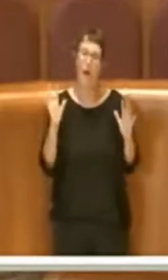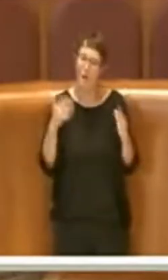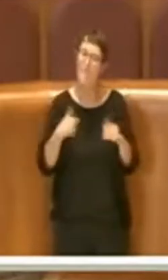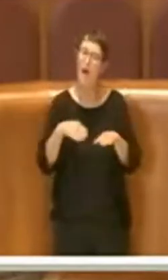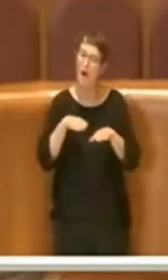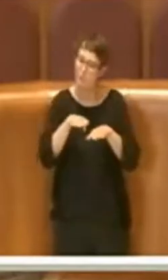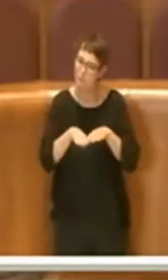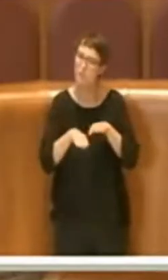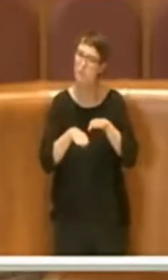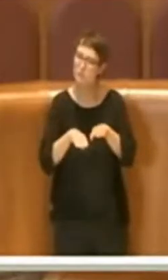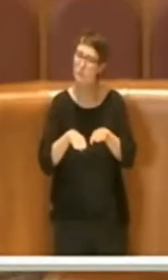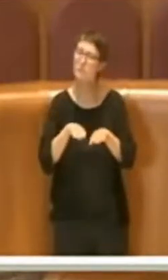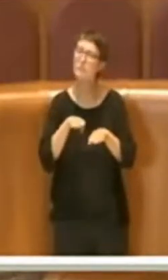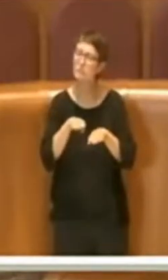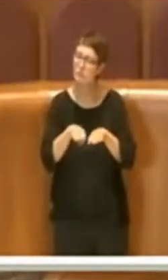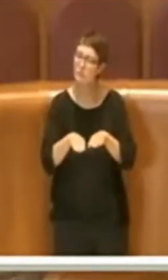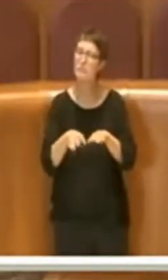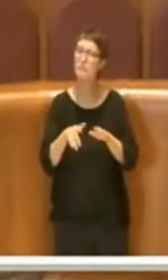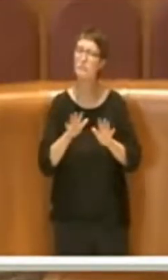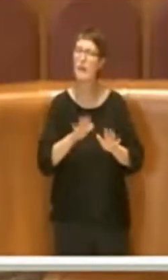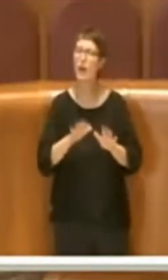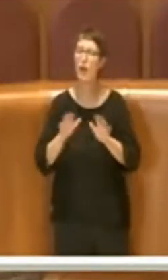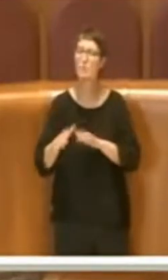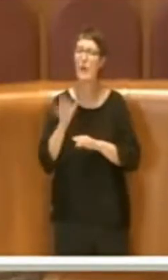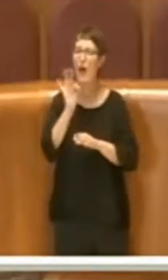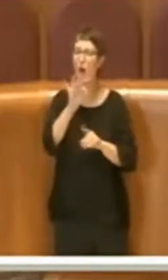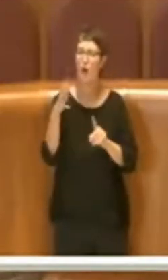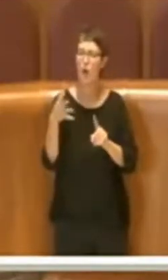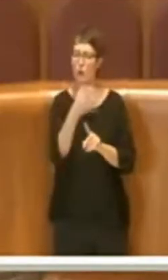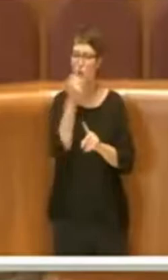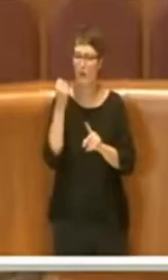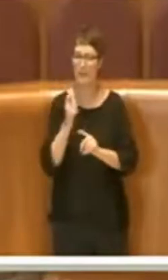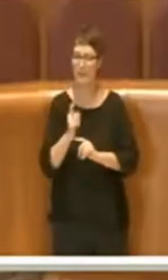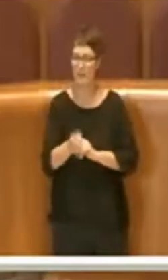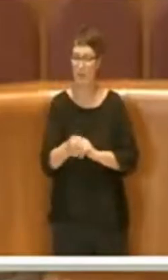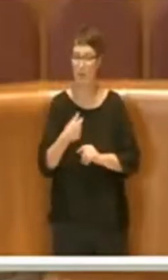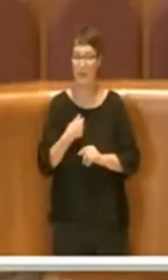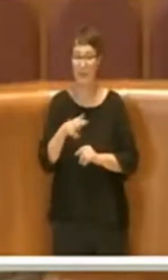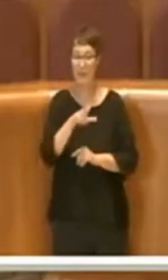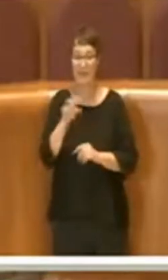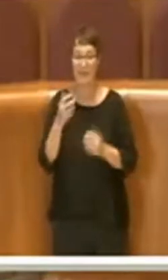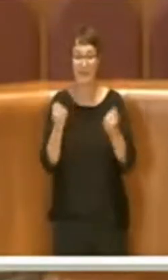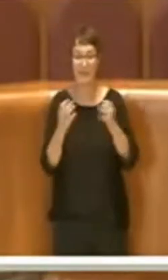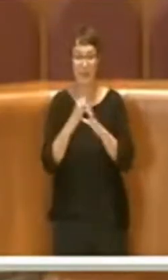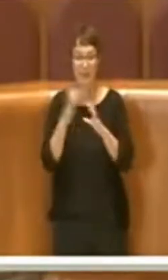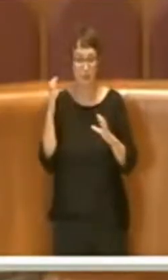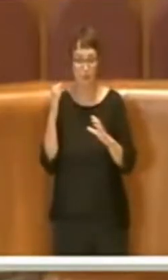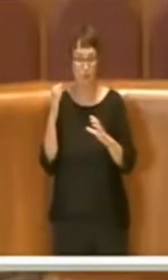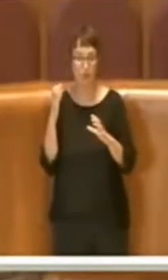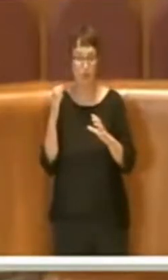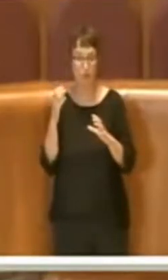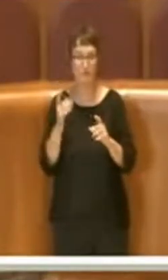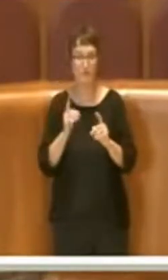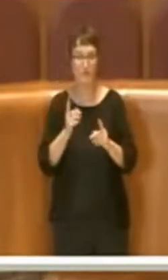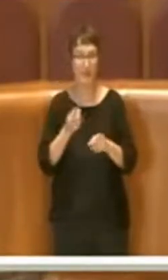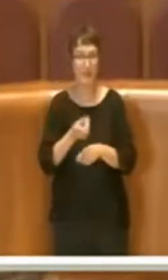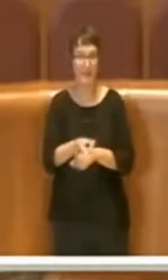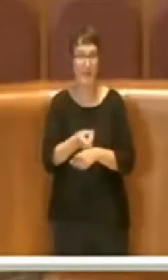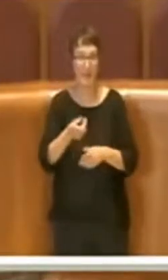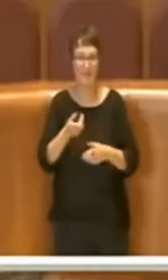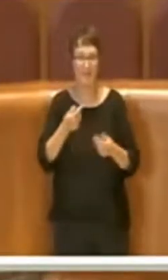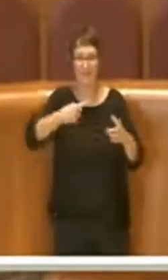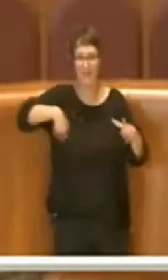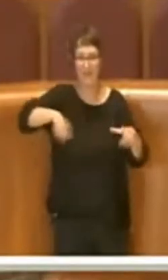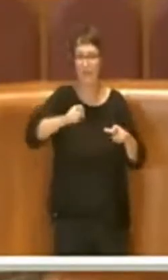importanti. Sicuramente questi 327 autobus che entreranno in servizio aiuteranno e di molto a migliorare il servizio